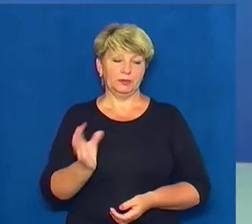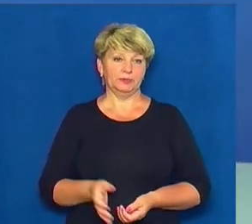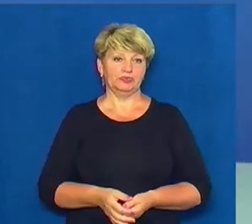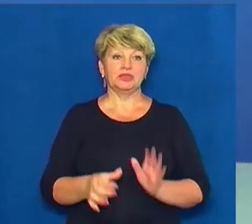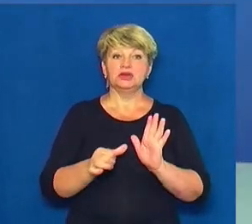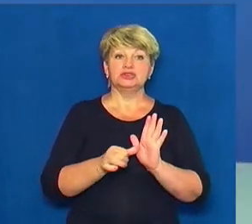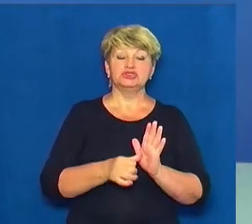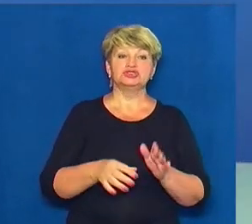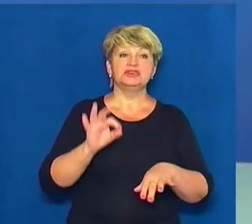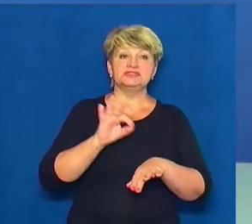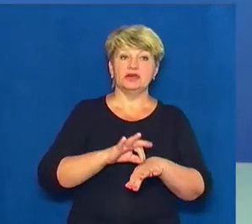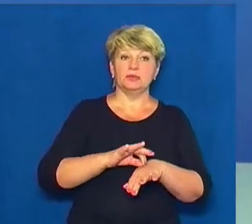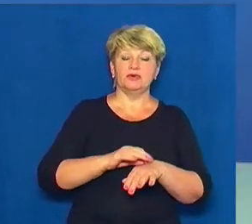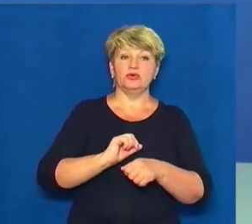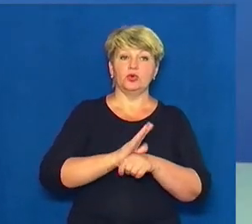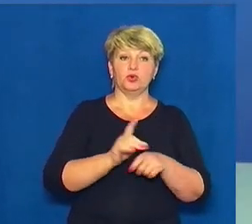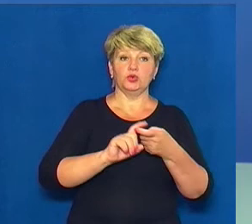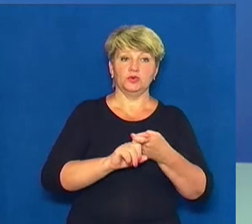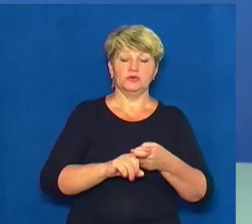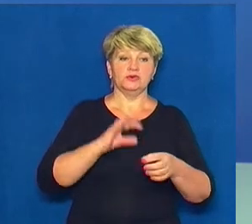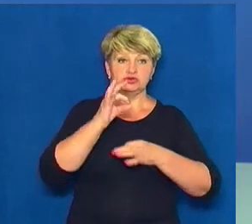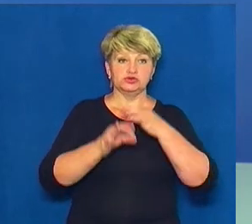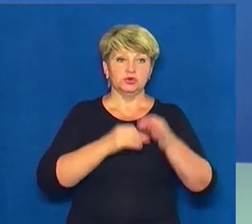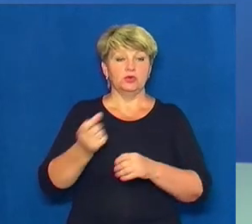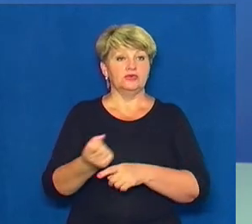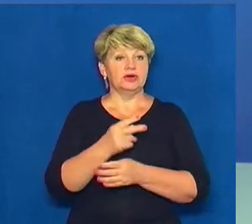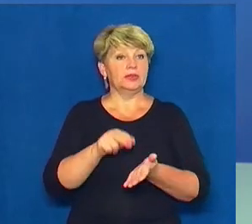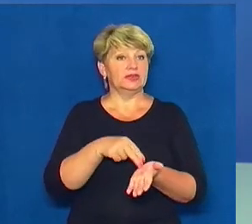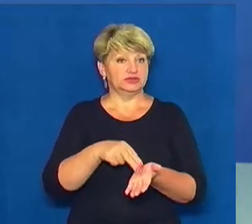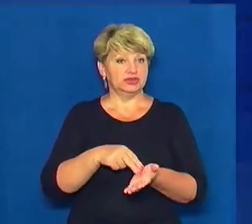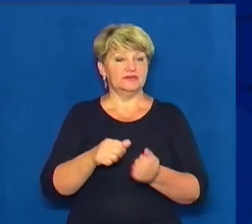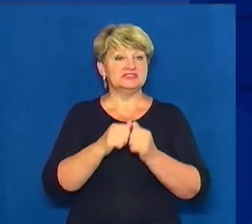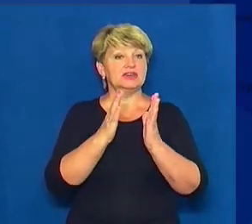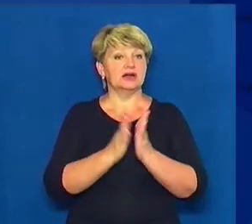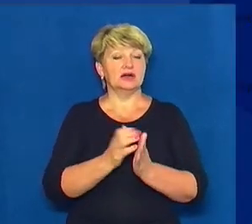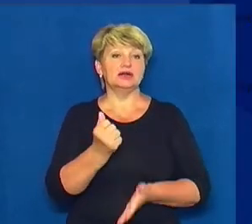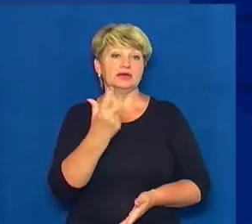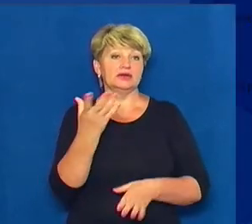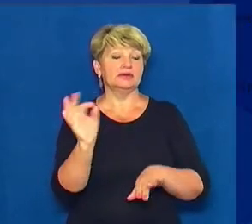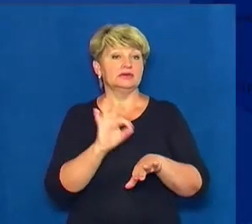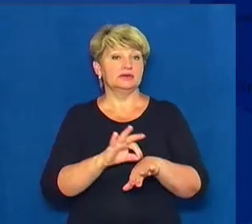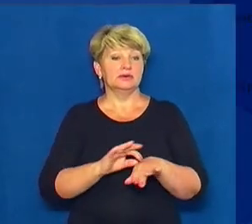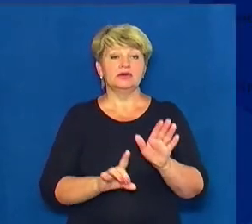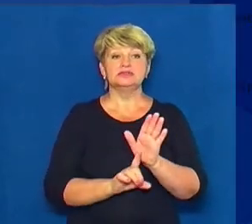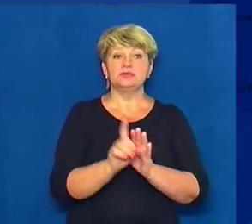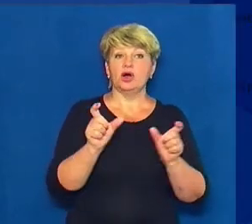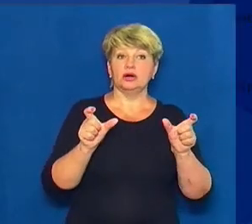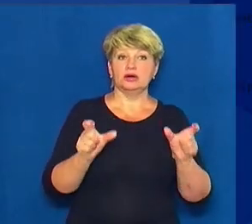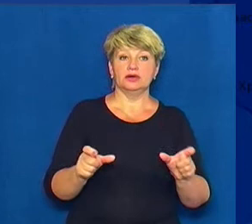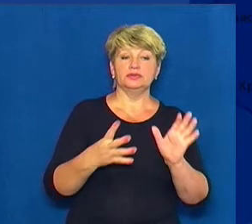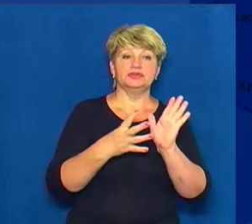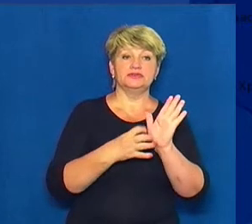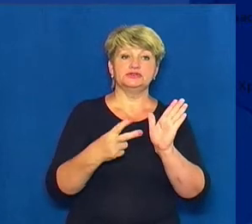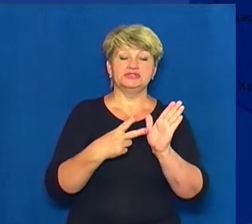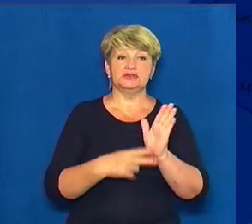Шість випадків інфікування коронавірусом за добу виявили на Черкащині. Загальна кількість інфікувань із початку карантину –